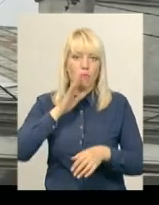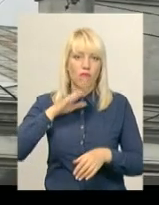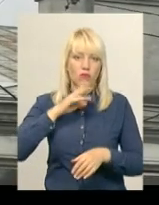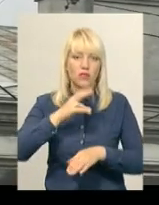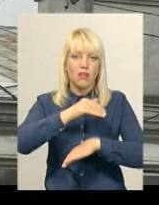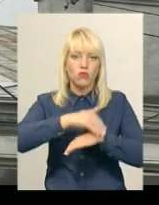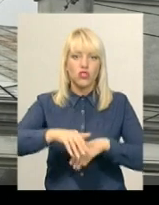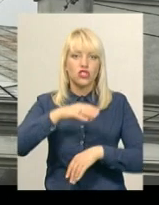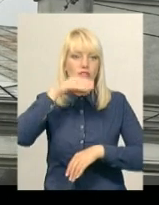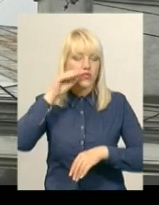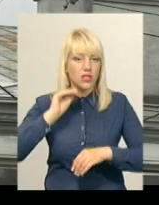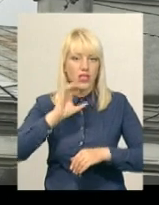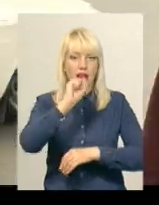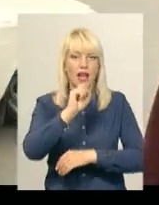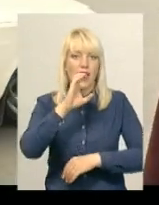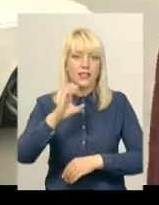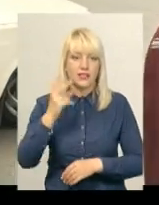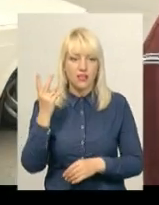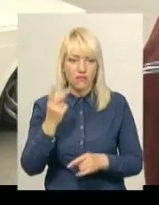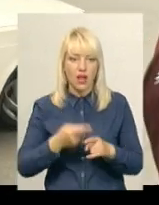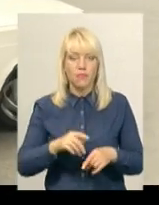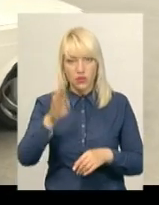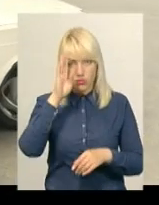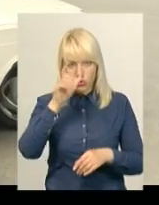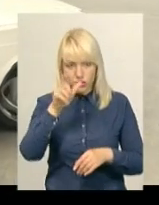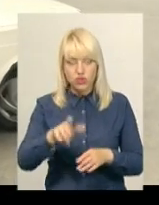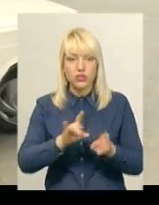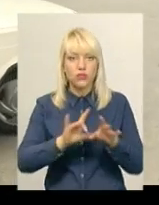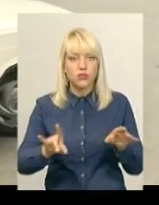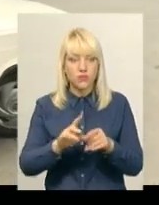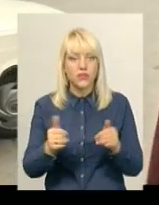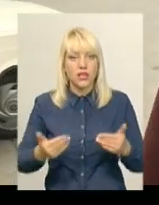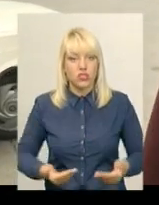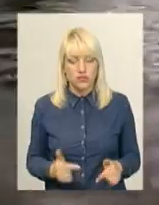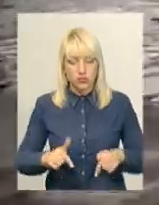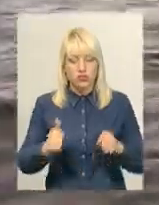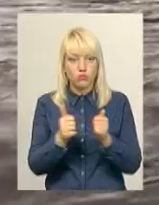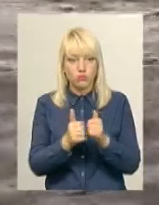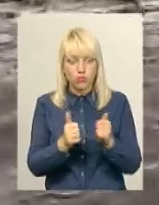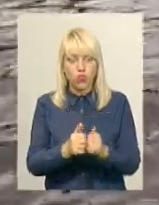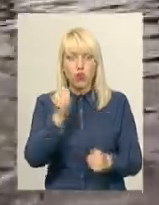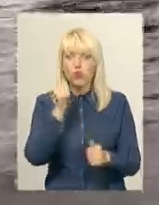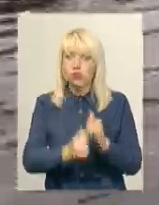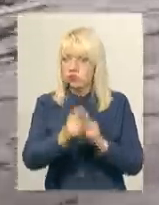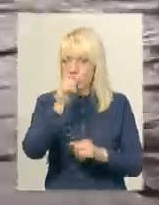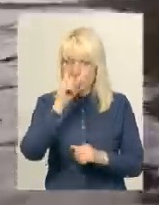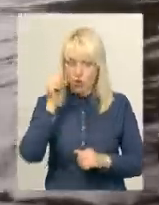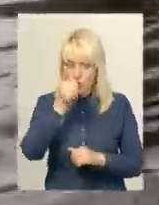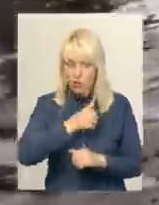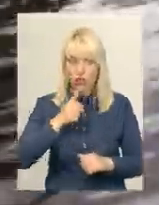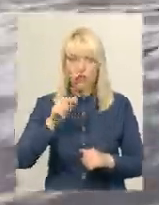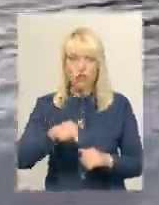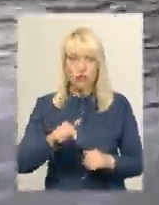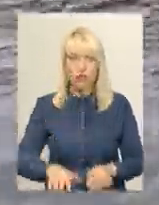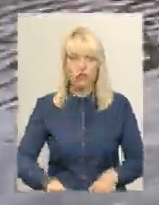автовокзалу номер 2. Олександр Дацун, який живе поруч, розповідає, це місце затоплює щороку. Бордюра не було, під